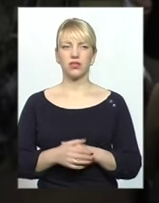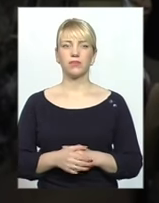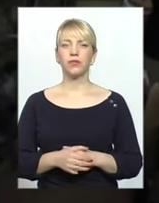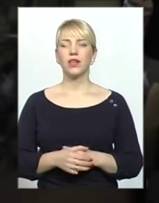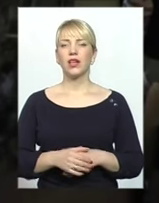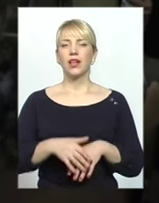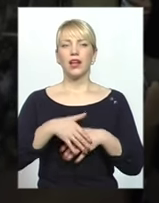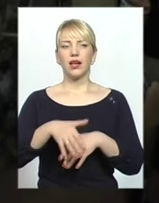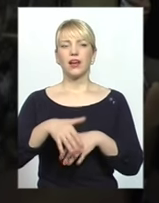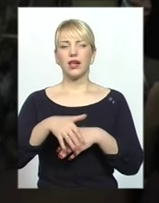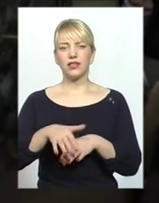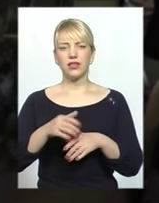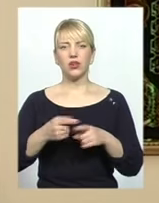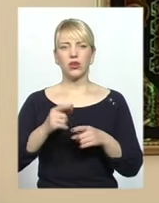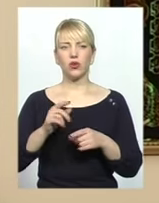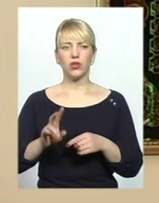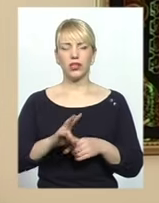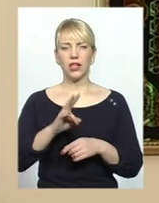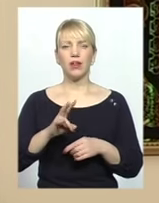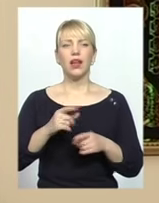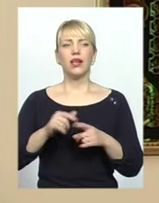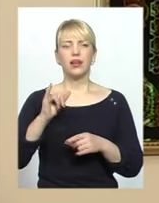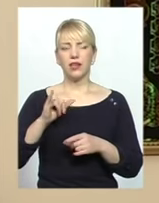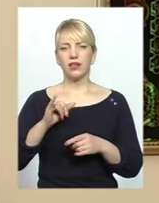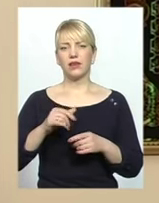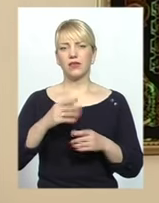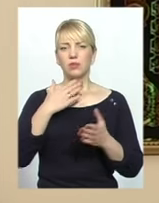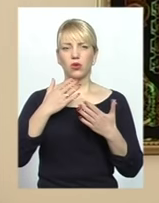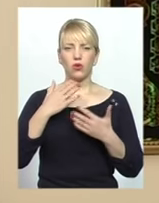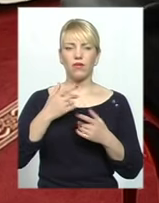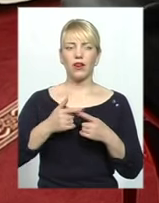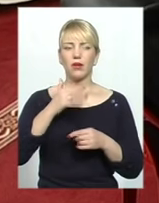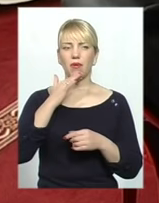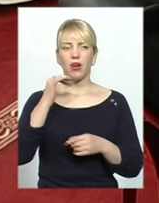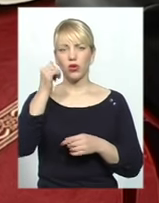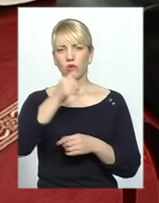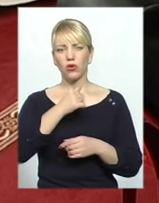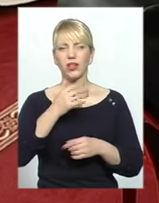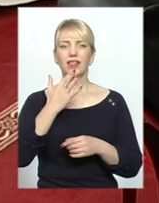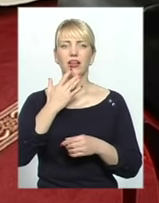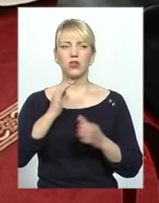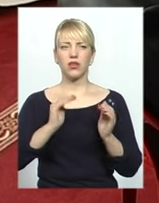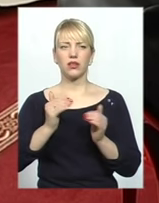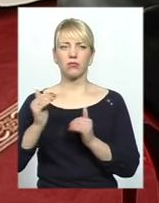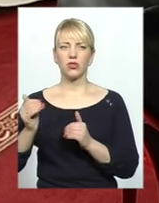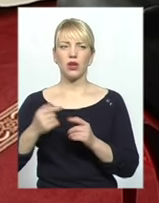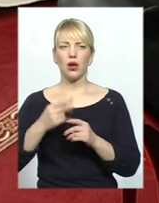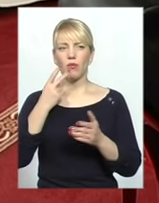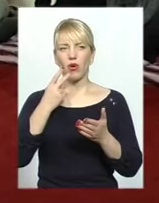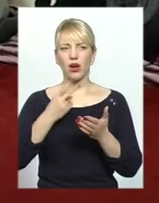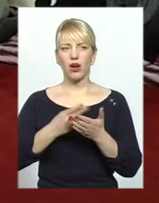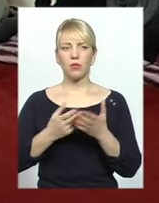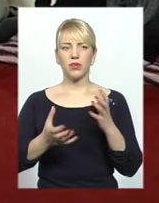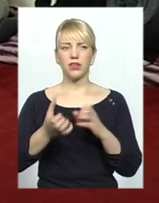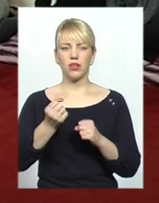ходи, круглі столи та звичайне спілкування вже багато років нацзобщини області демонструють повагу та підтримку одне одного, бо інакше не